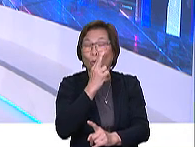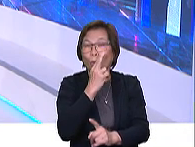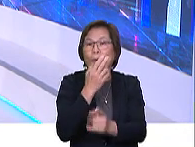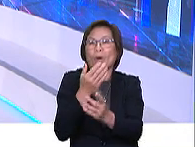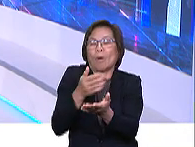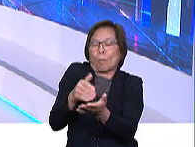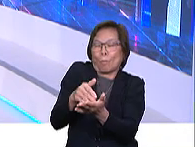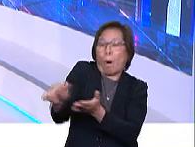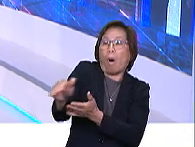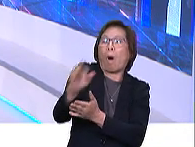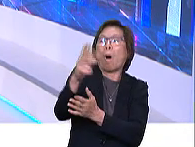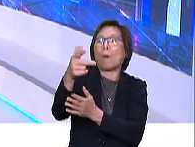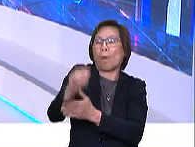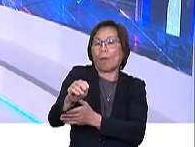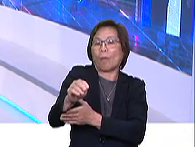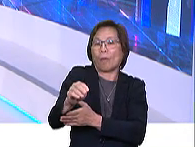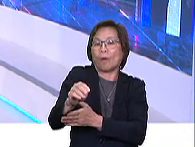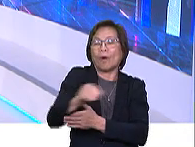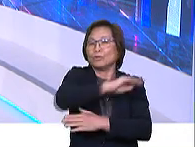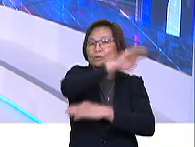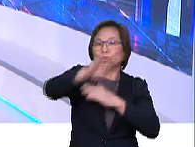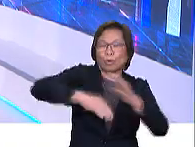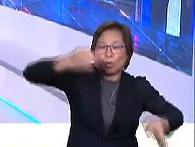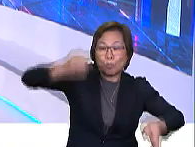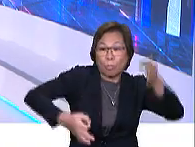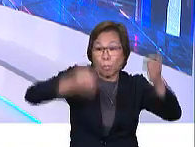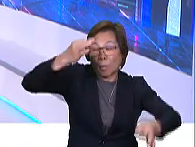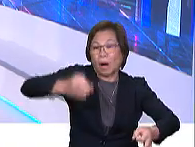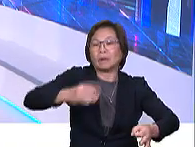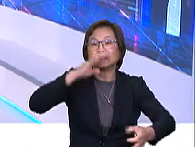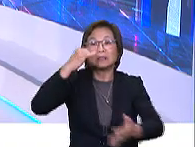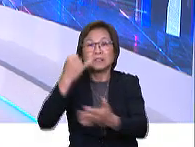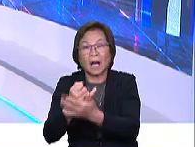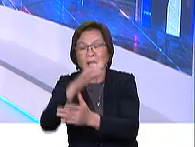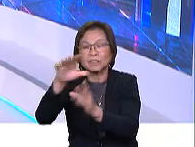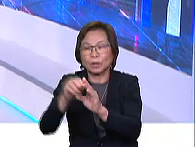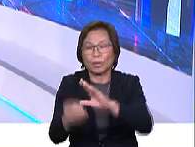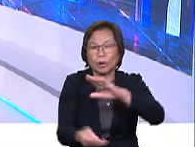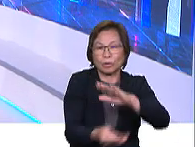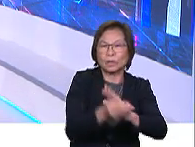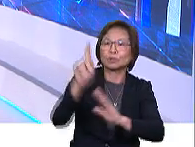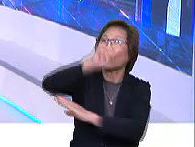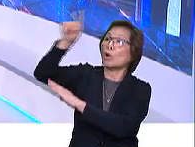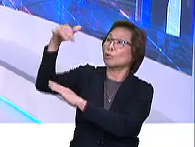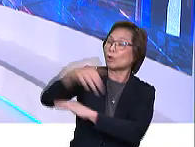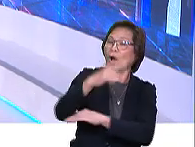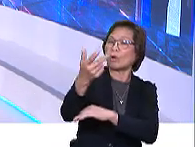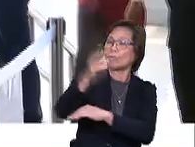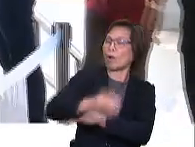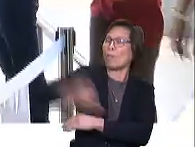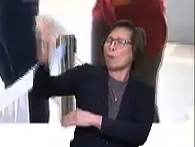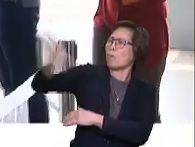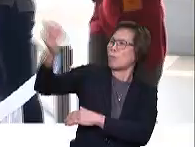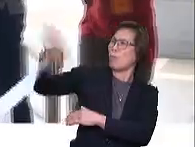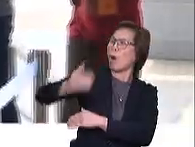menggugurkan Seri Ram dari mengendalikan semua perbicaraan kes jenayah termasuk kes rasuah solarnya. Seri Ram berhujah